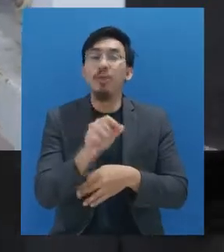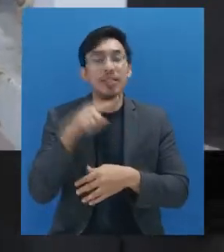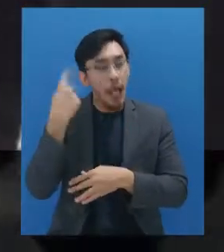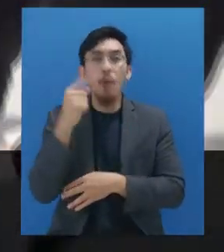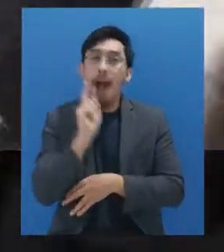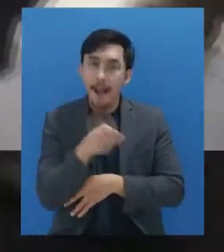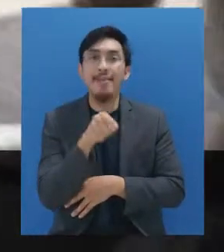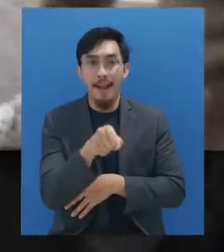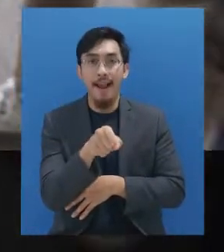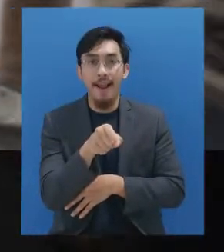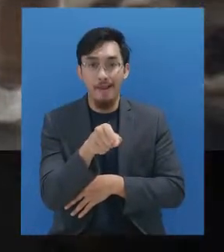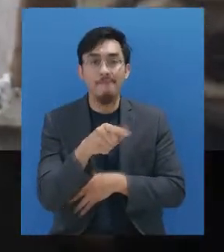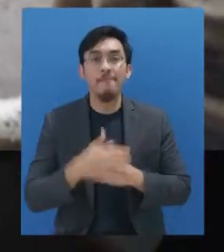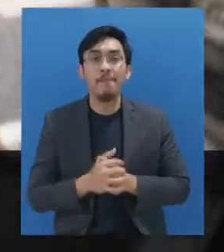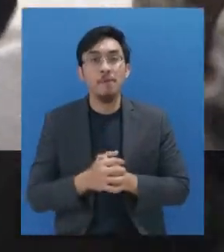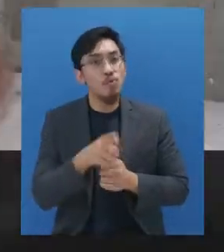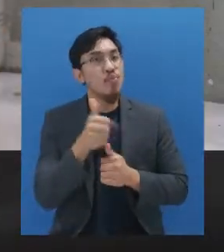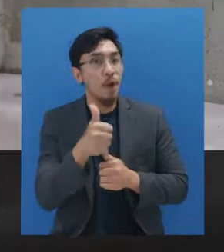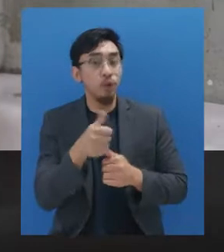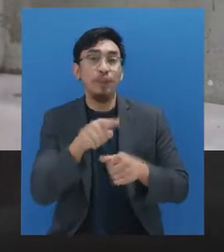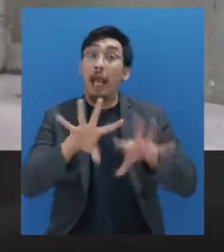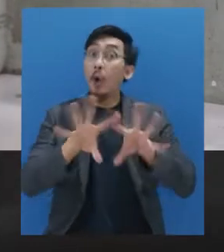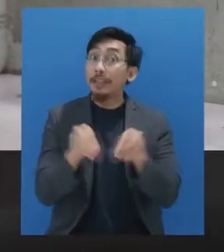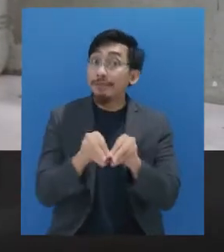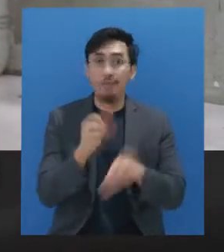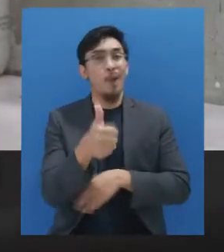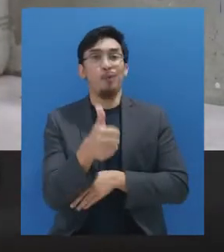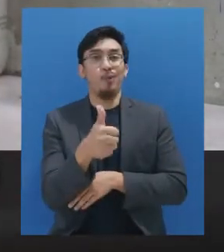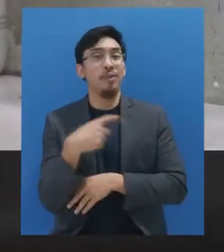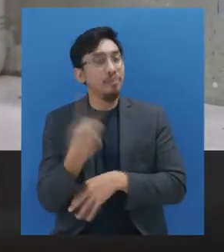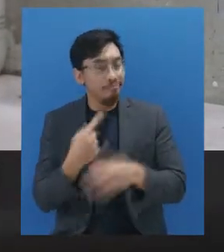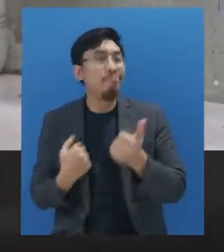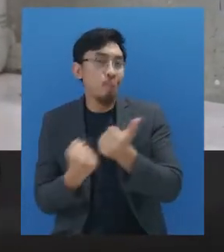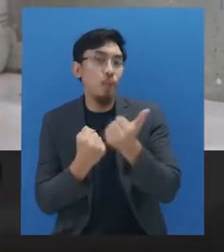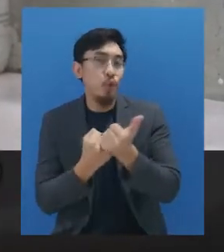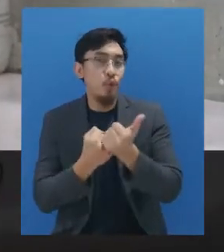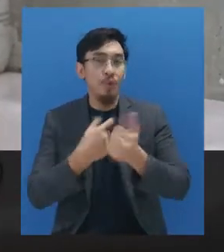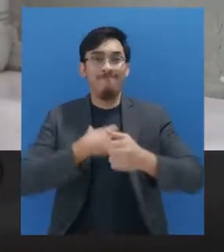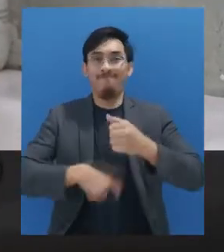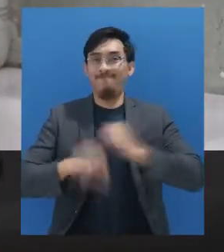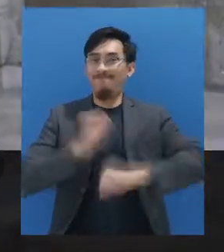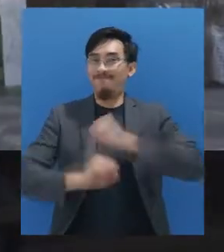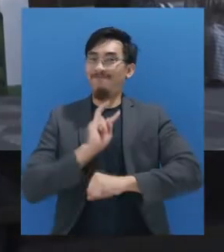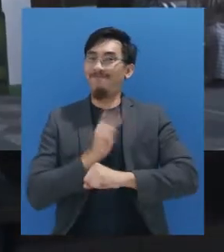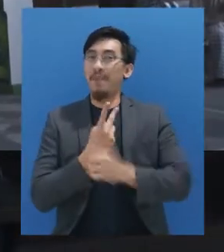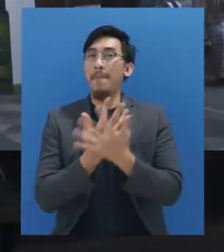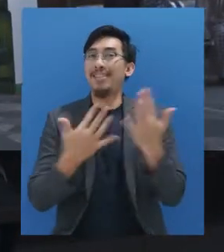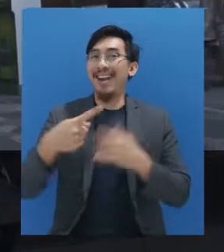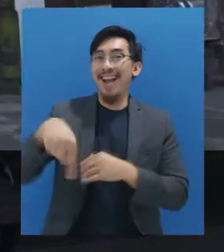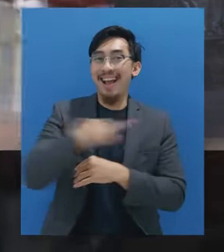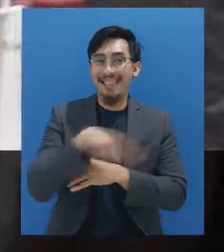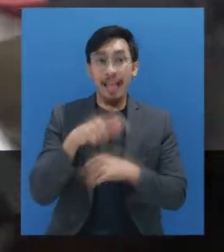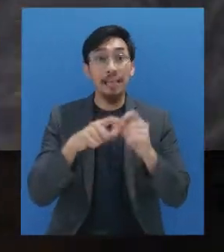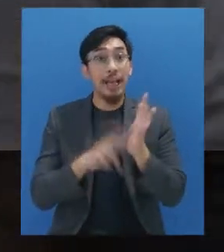ada, dan lebih bagus lagi jika inklusi. Oleh karena itu, untuk mendukung perubahan perilaku masyarakat, SNV juga